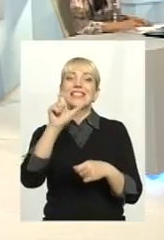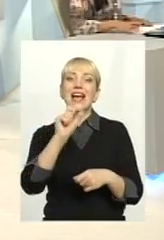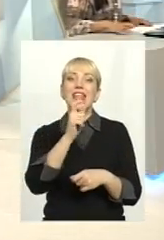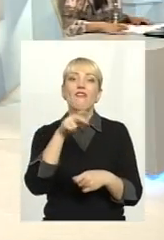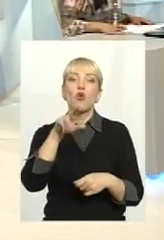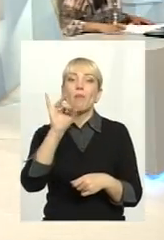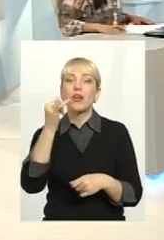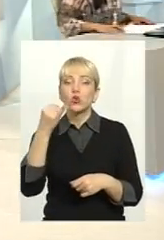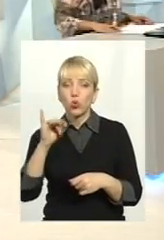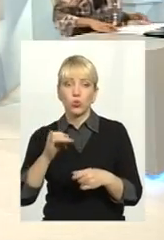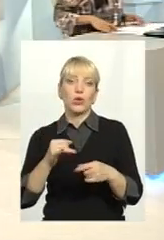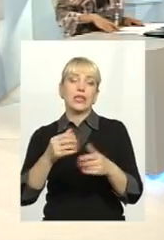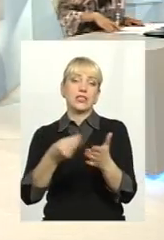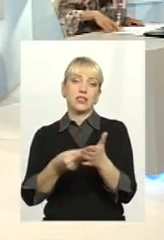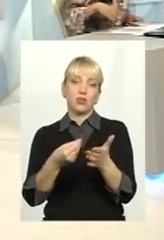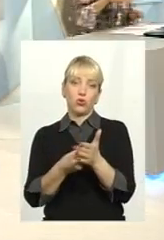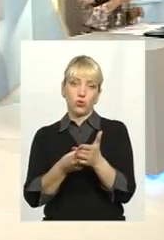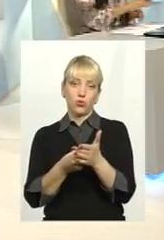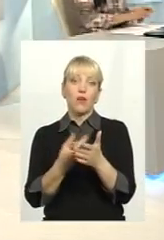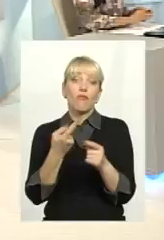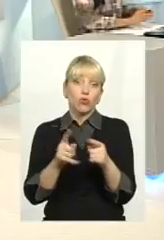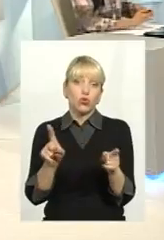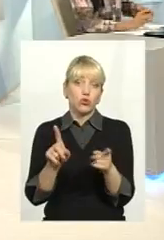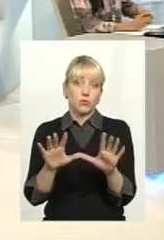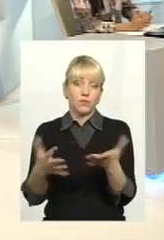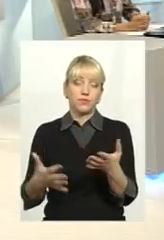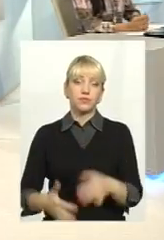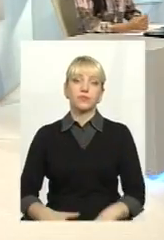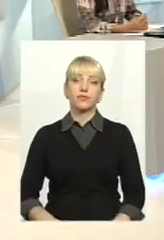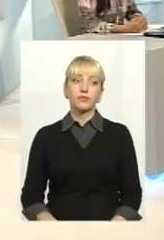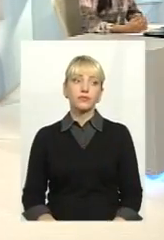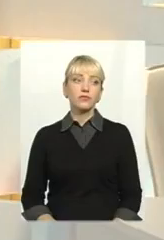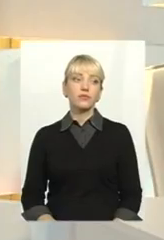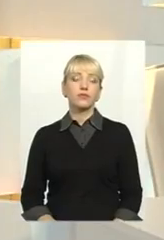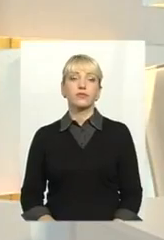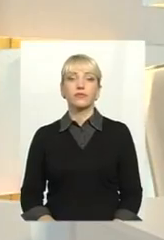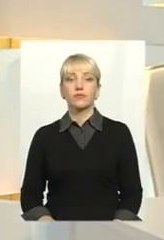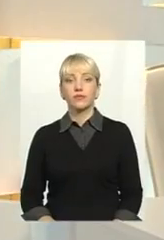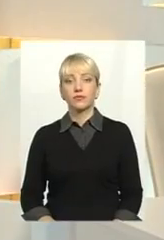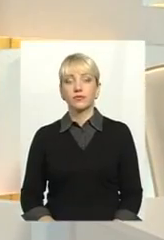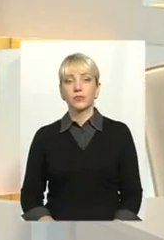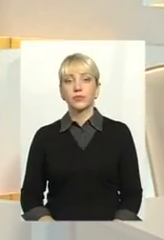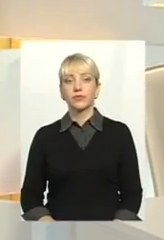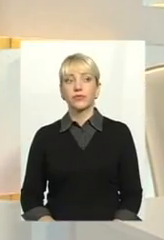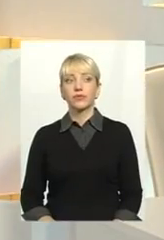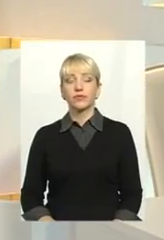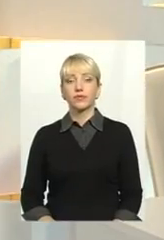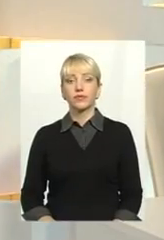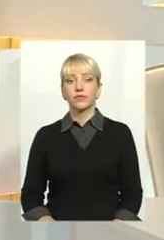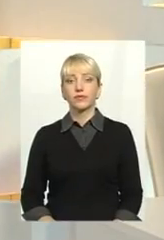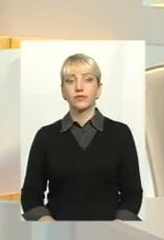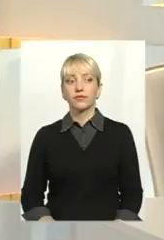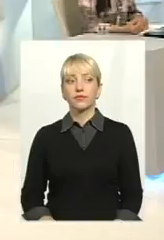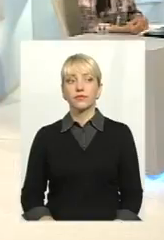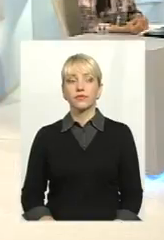чого призвів цей ринок із вами. Дякую за відповідь. Нагадую, працюємо в прямому ефірі 619060. Слухаємо вас, говоріть, будь ласка.